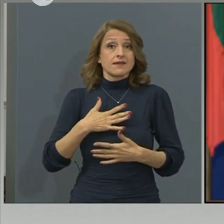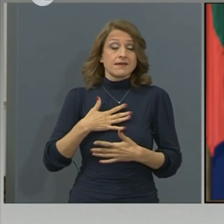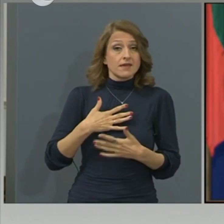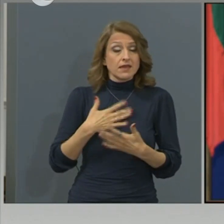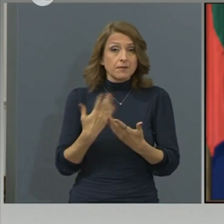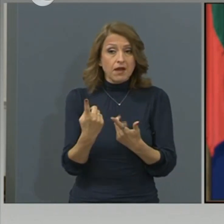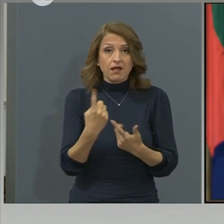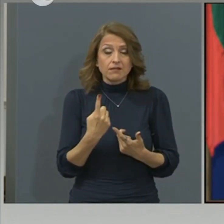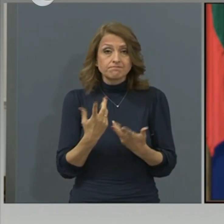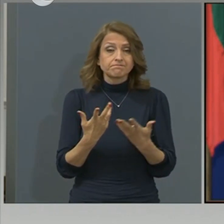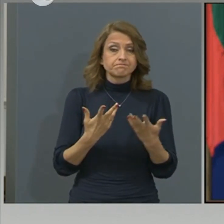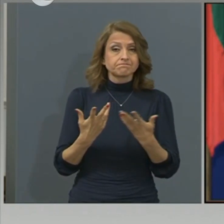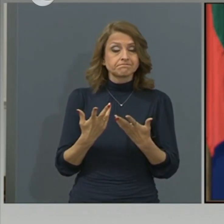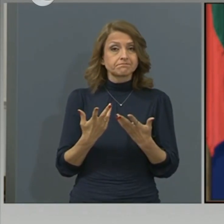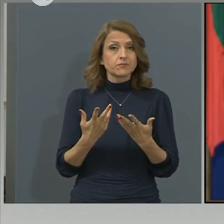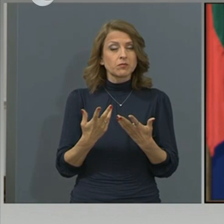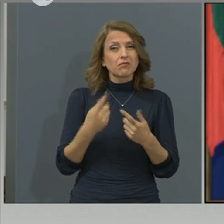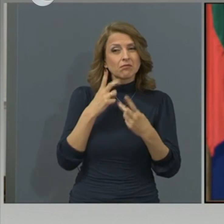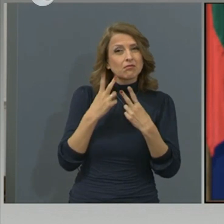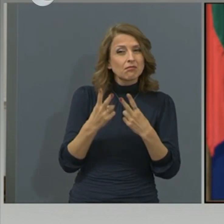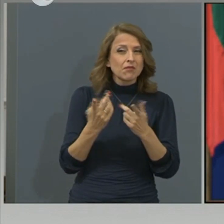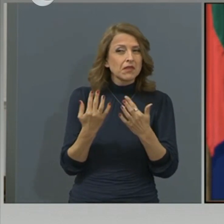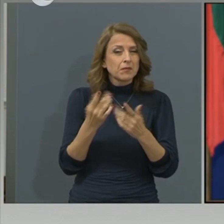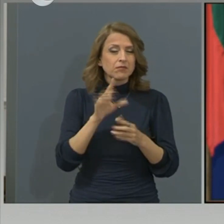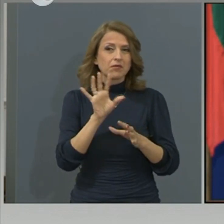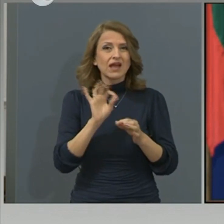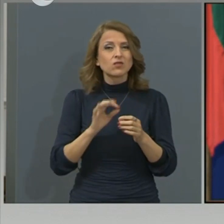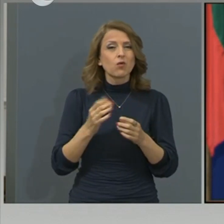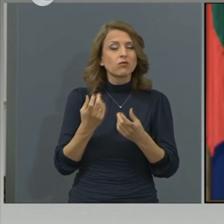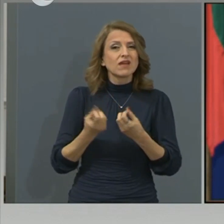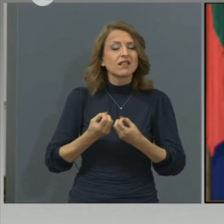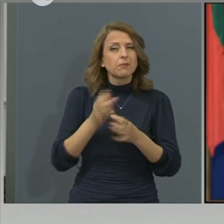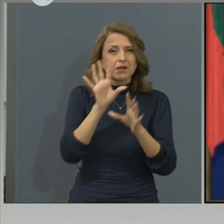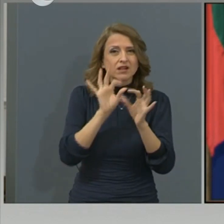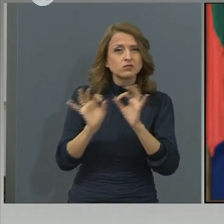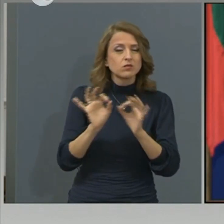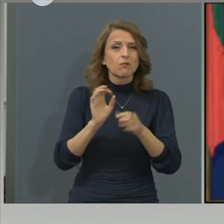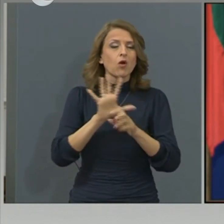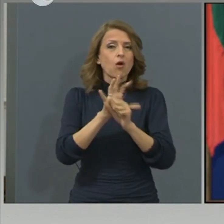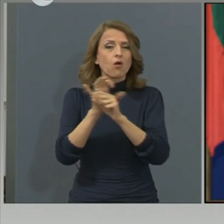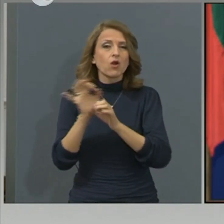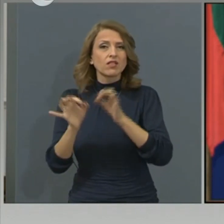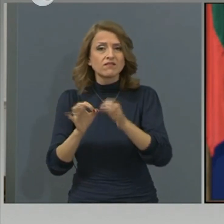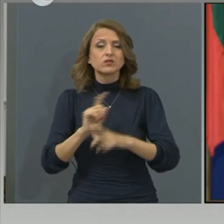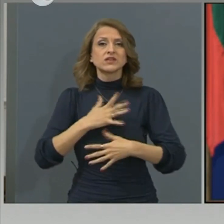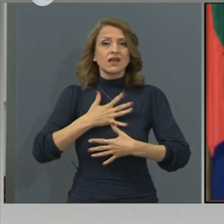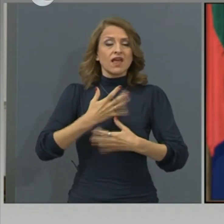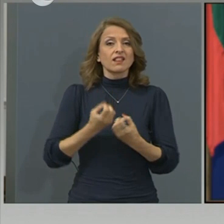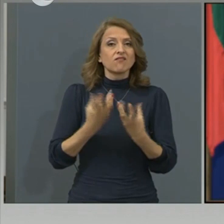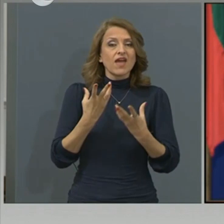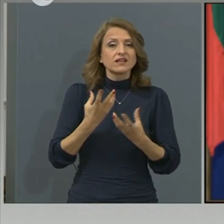белези на коронавирус и инфекция и инфекция на дихателните пътища.